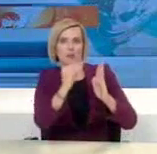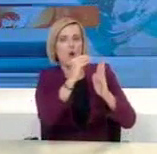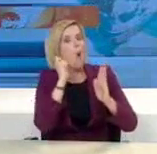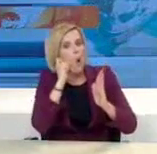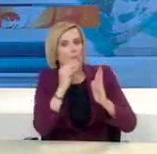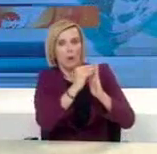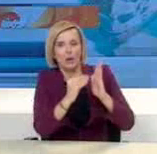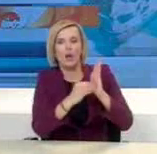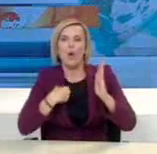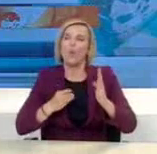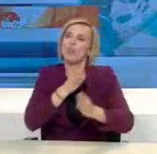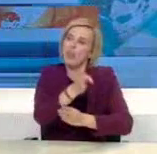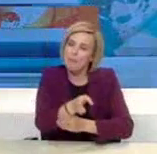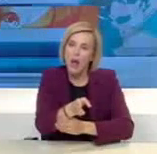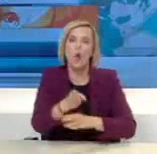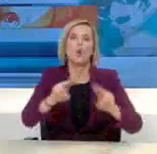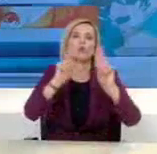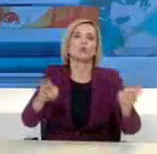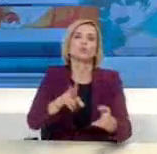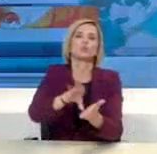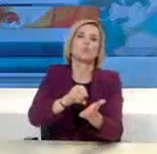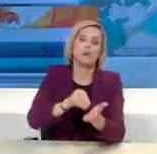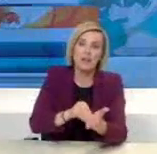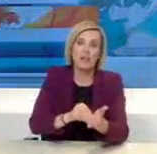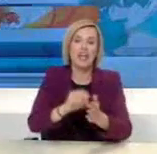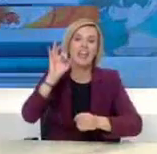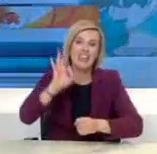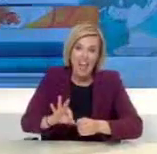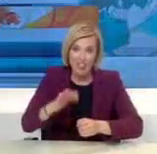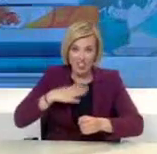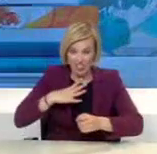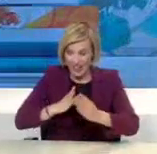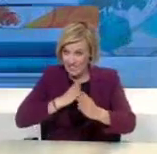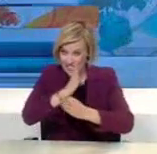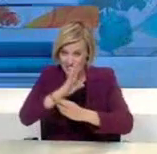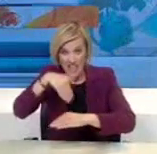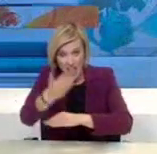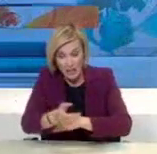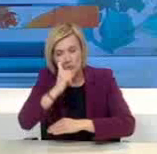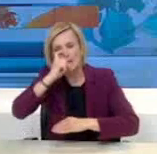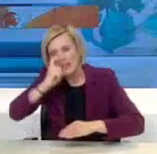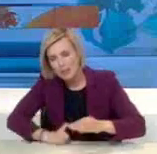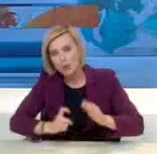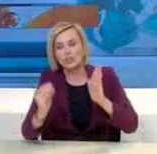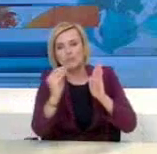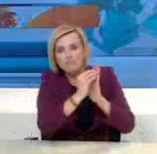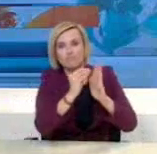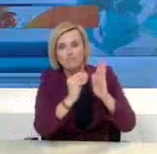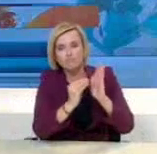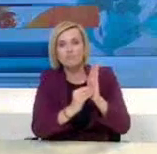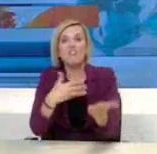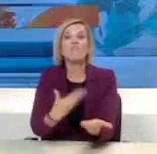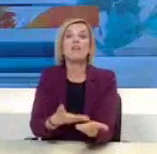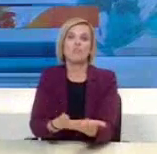Υπουργείος Ψηφιακής Διακυβέρνησης, κ. Πιερακάκης. Επίσης, από τη Δευτέρα 23 Τρίτου